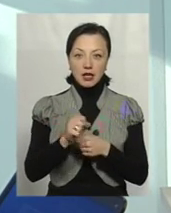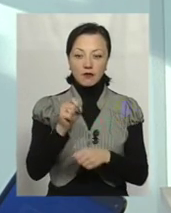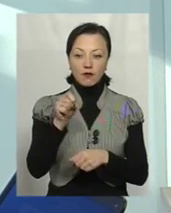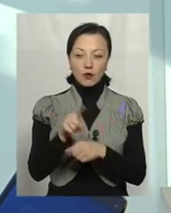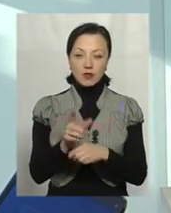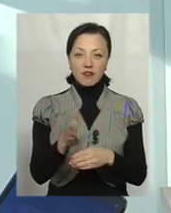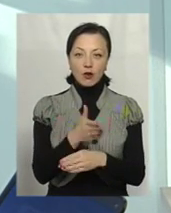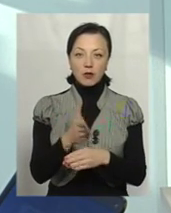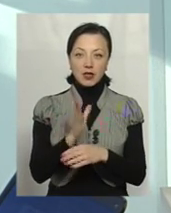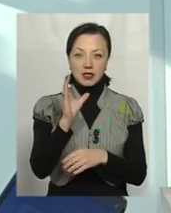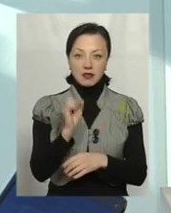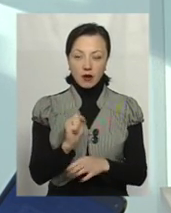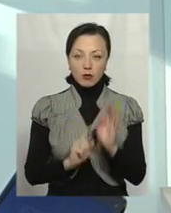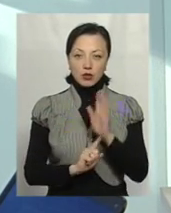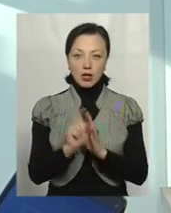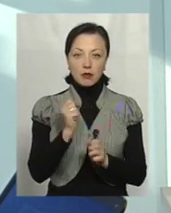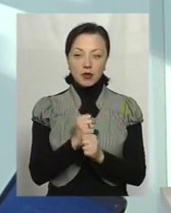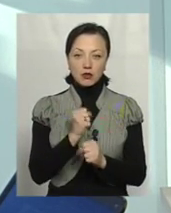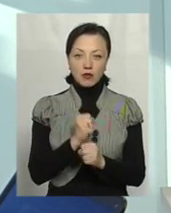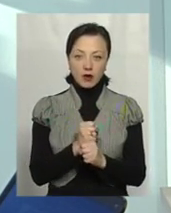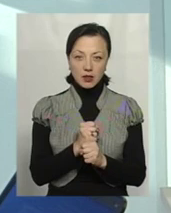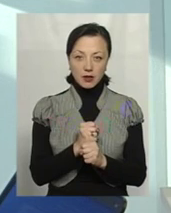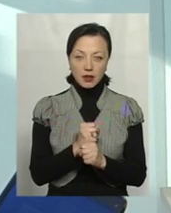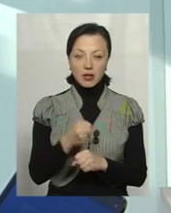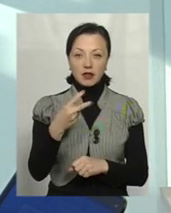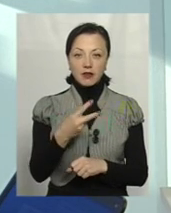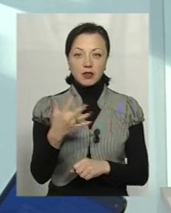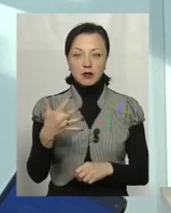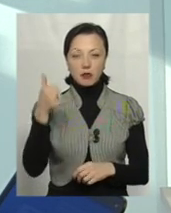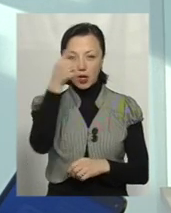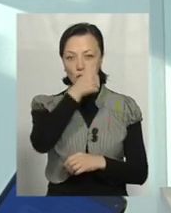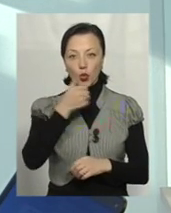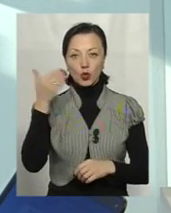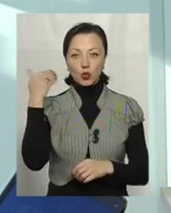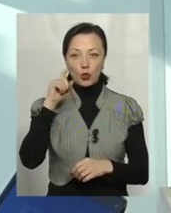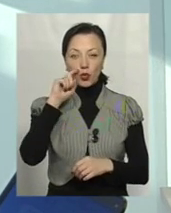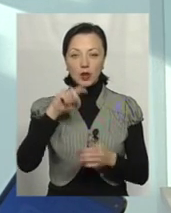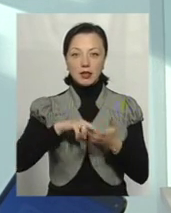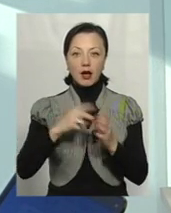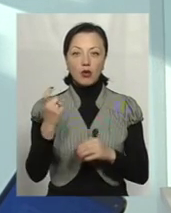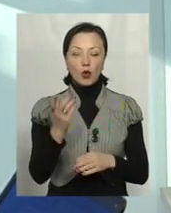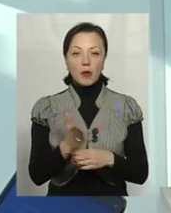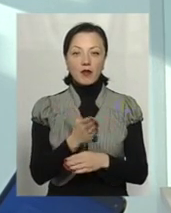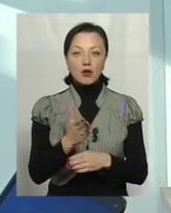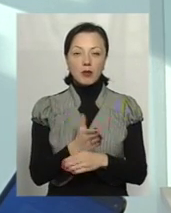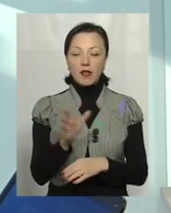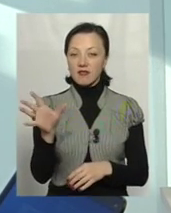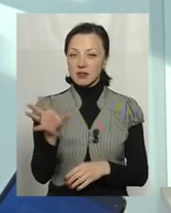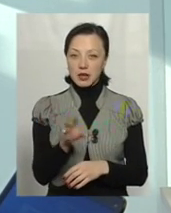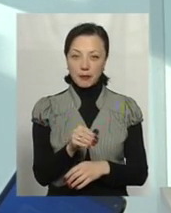виробництва, нарешті, щоб вона запрацювала. 25 років тому українська економіка виробляла практично все.